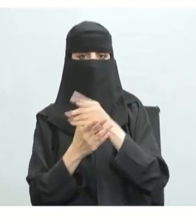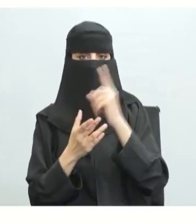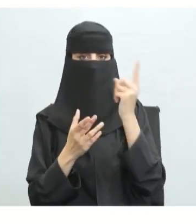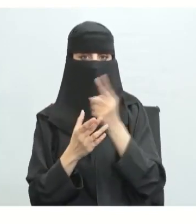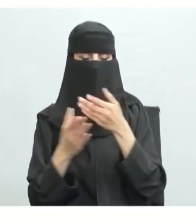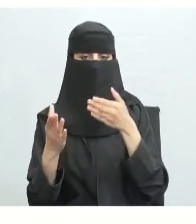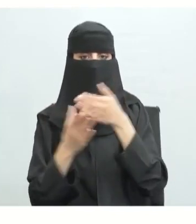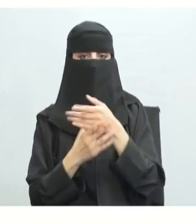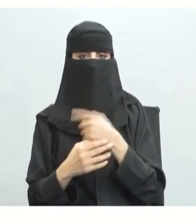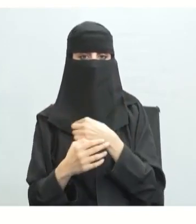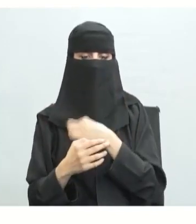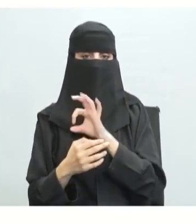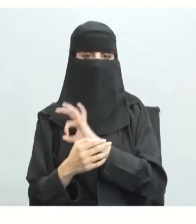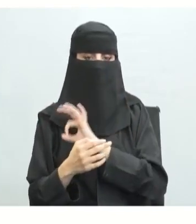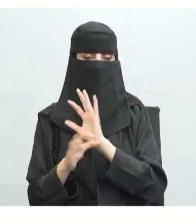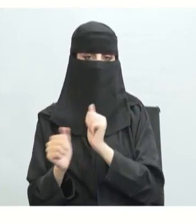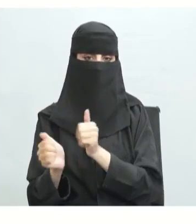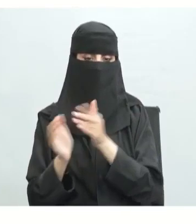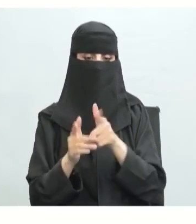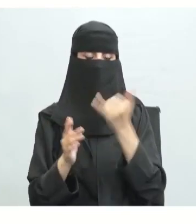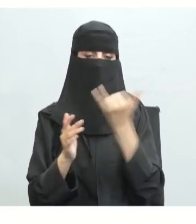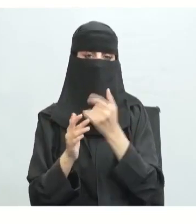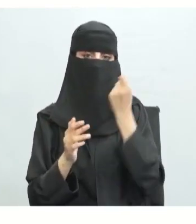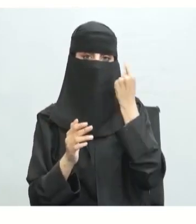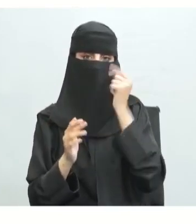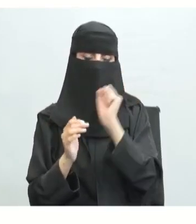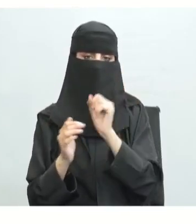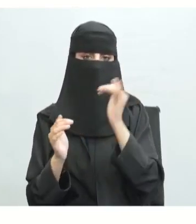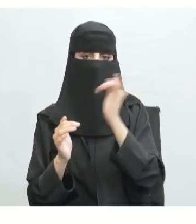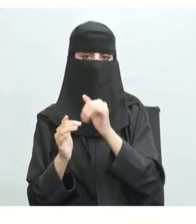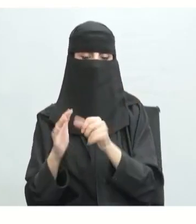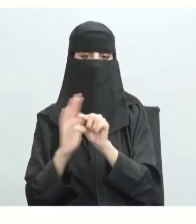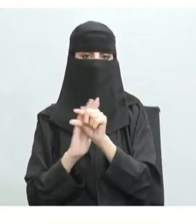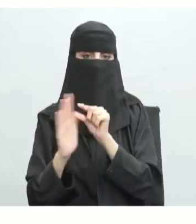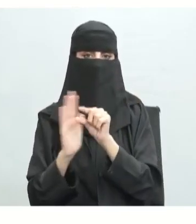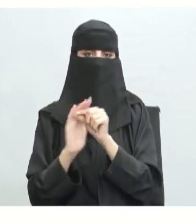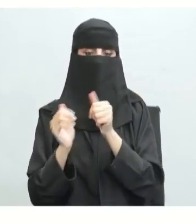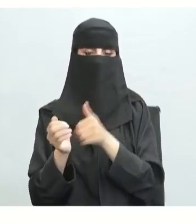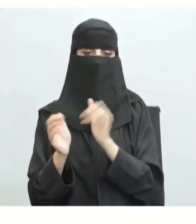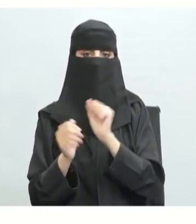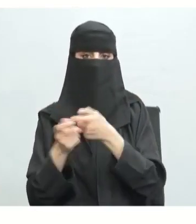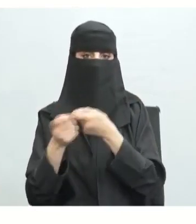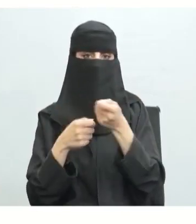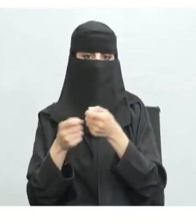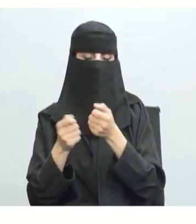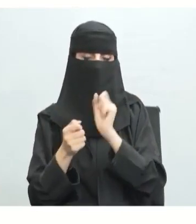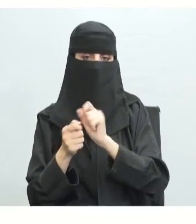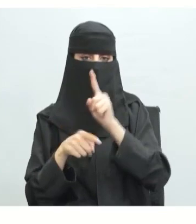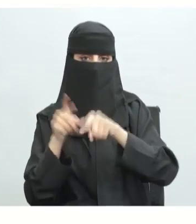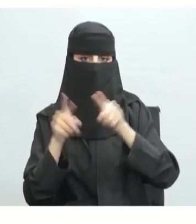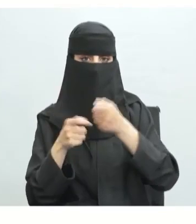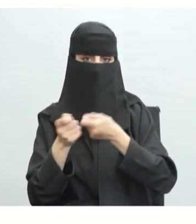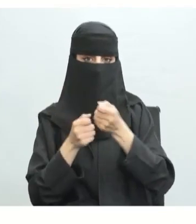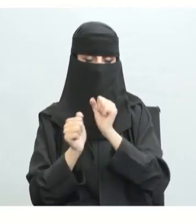العاطفة إذن هذا هو أهم الأفكار التي لخص الموضوع في اقتصاد السوق والدفاع والأمن ونظام الرأسمالي